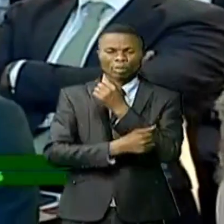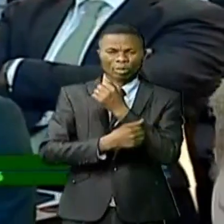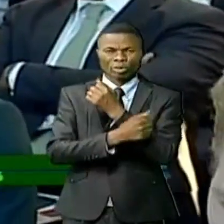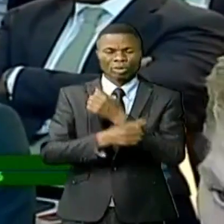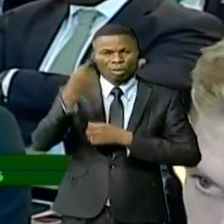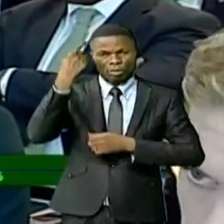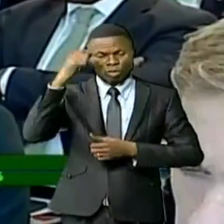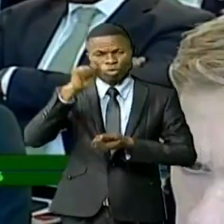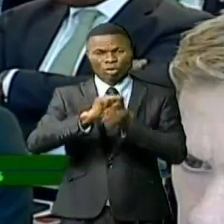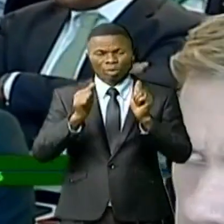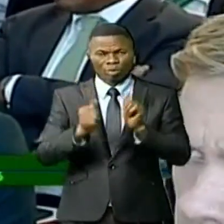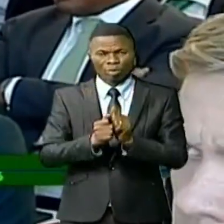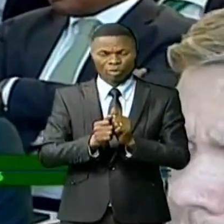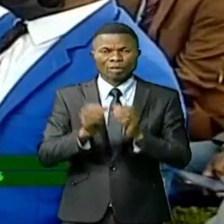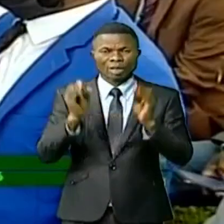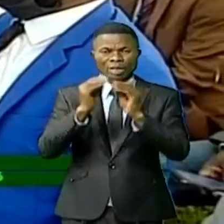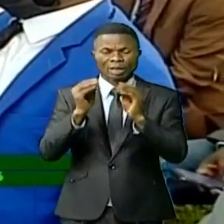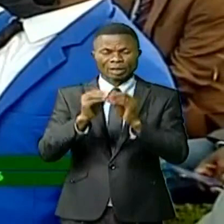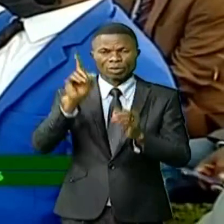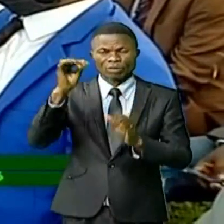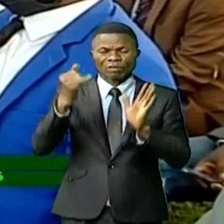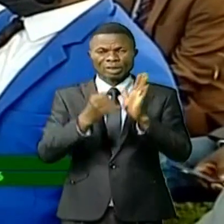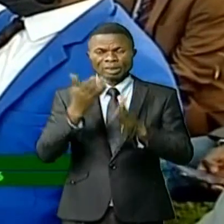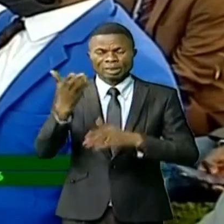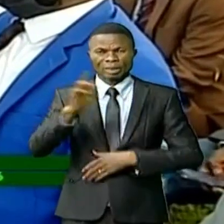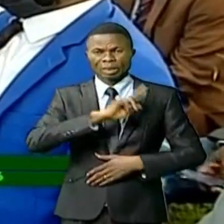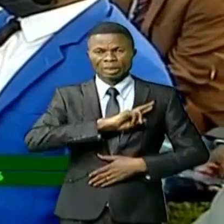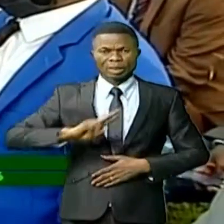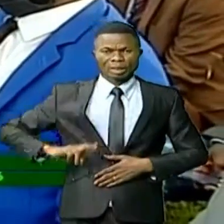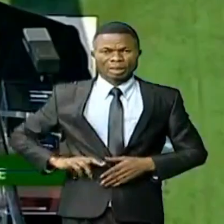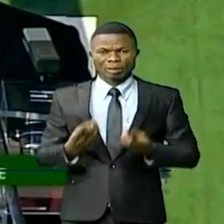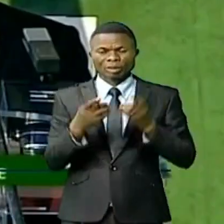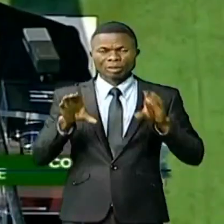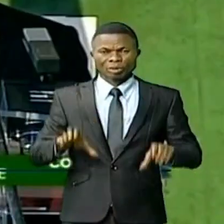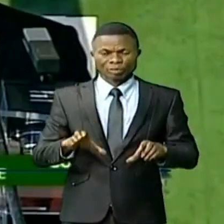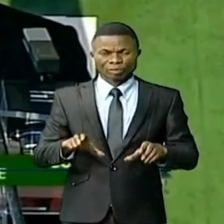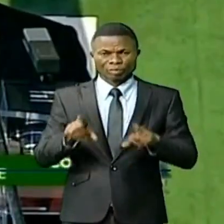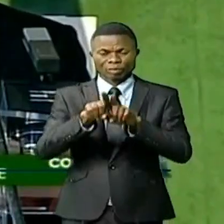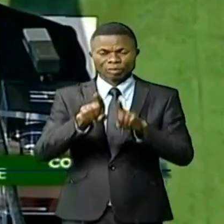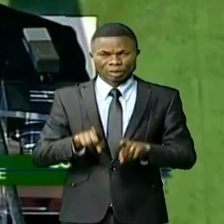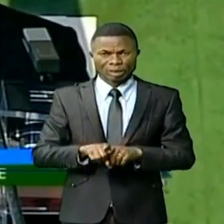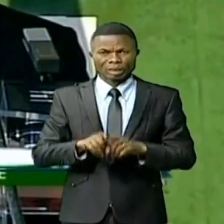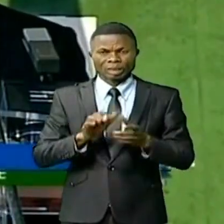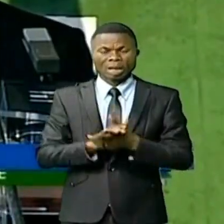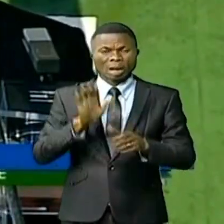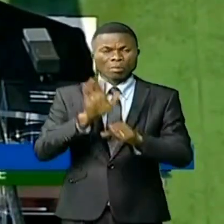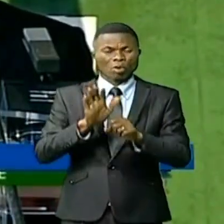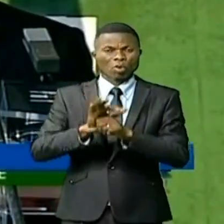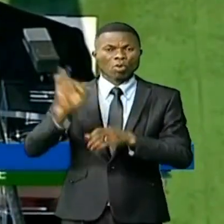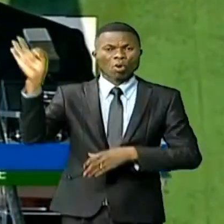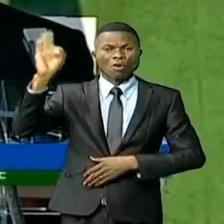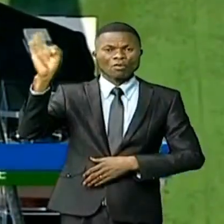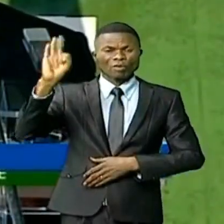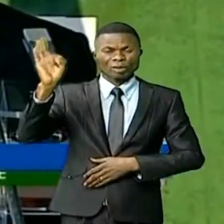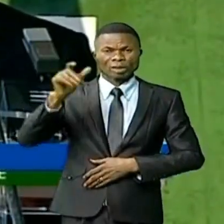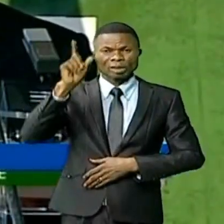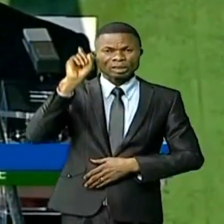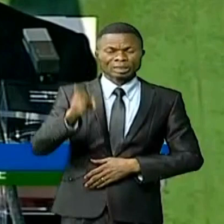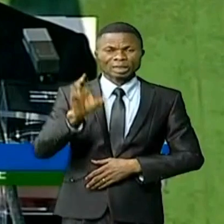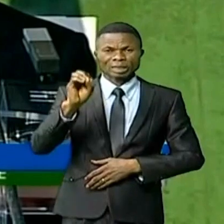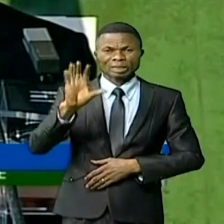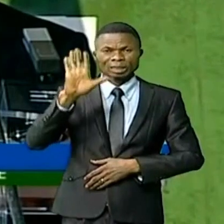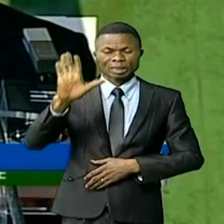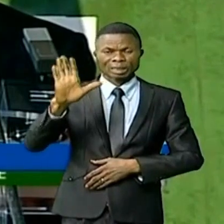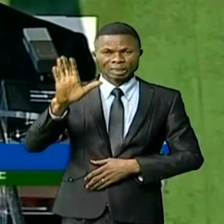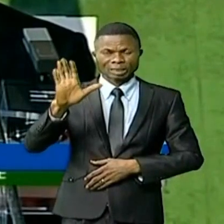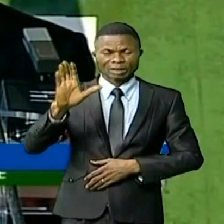par rapport à la COP26. De la République démocratique du Congo est un massif forestier d'environ 155